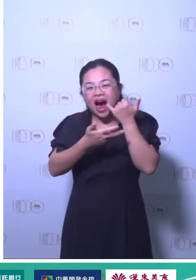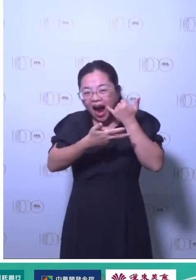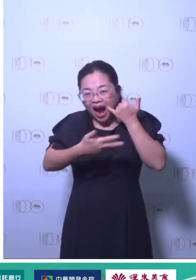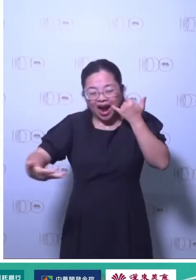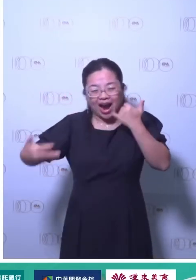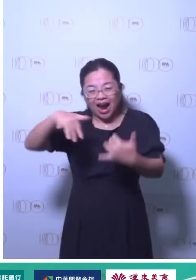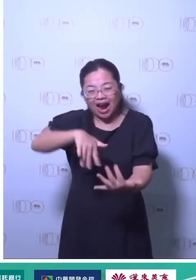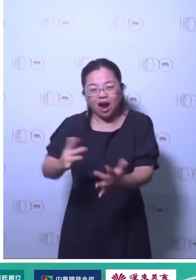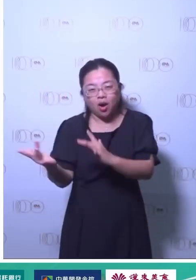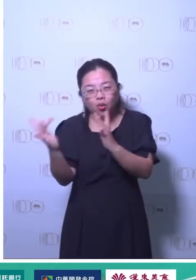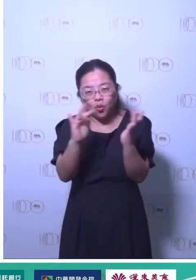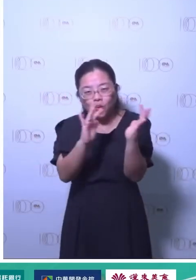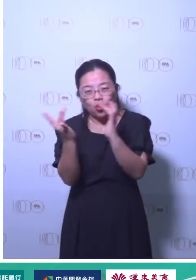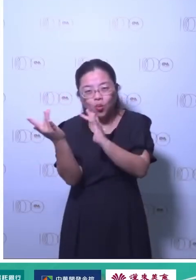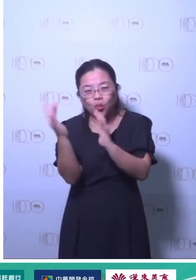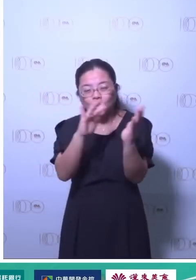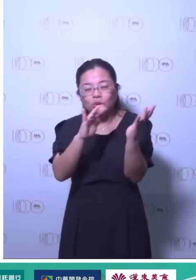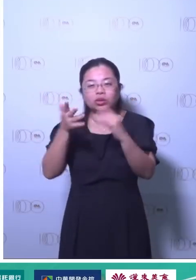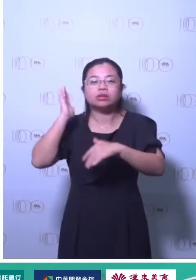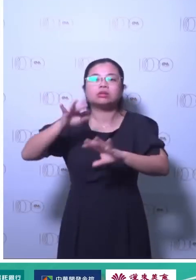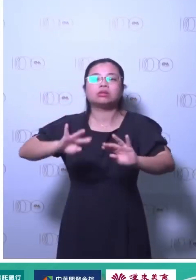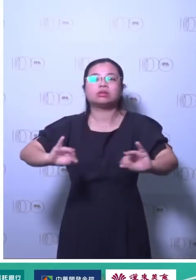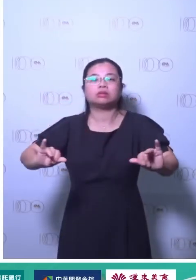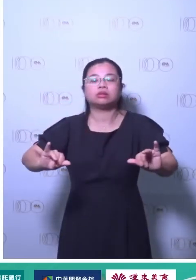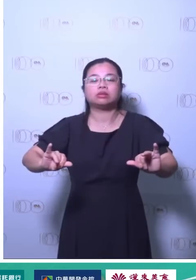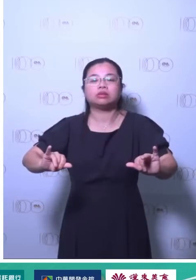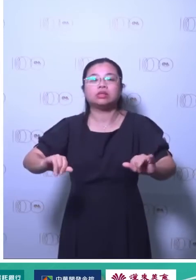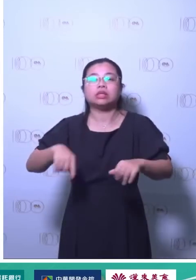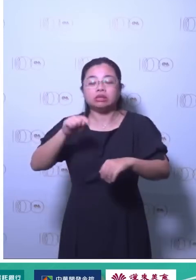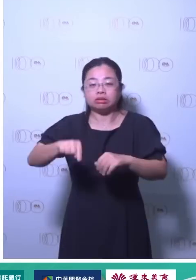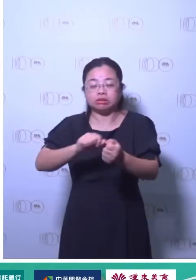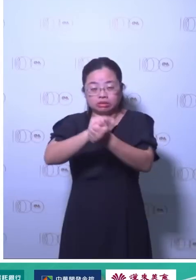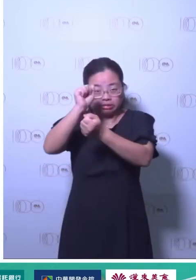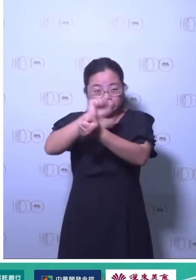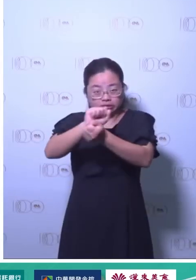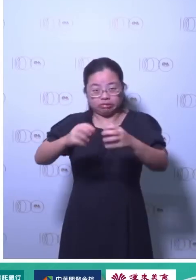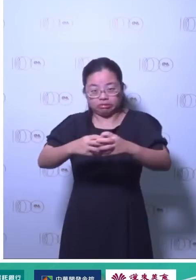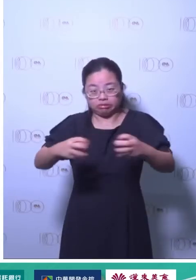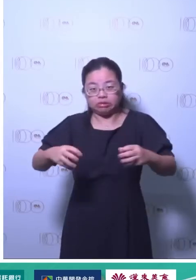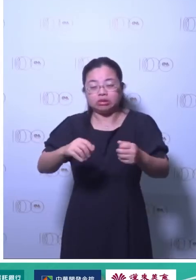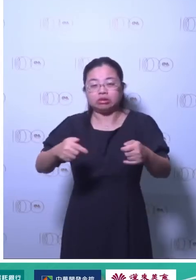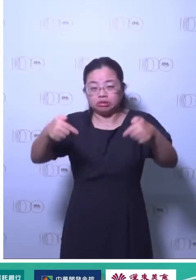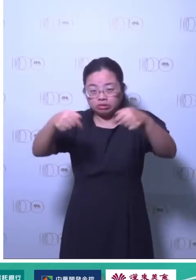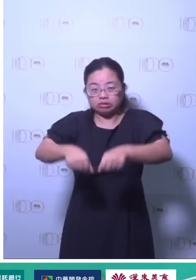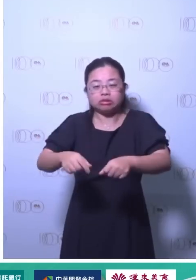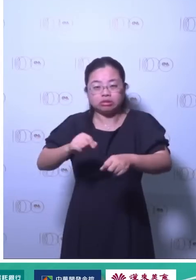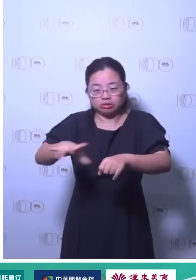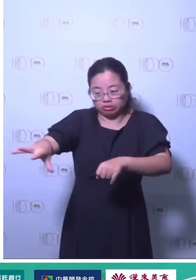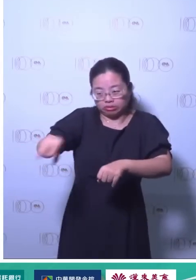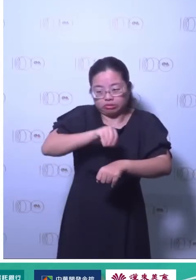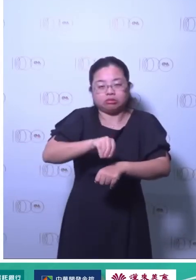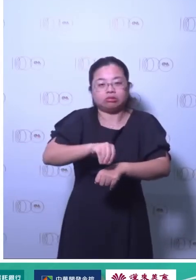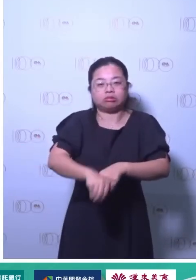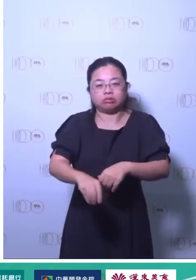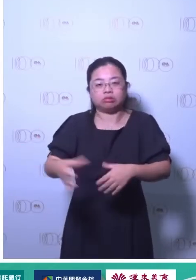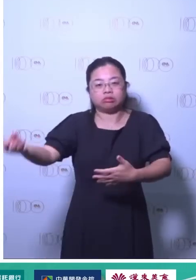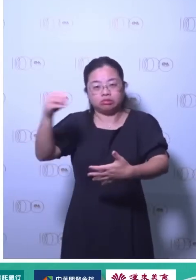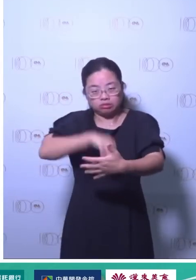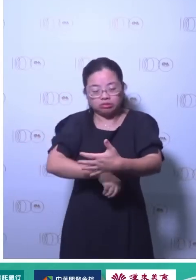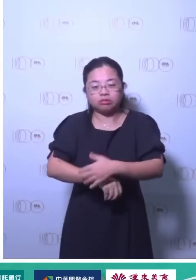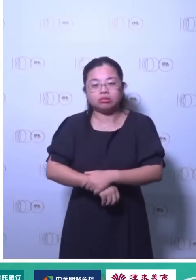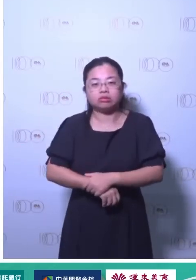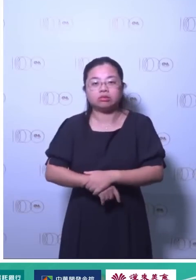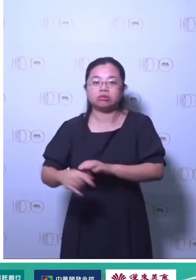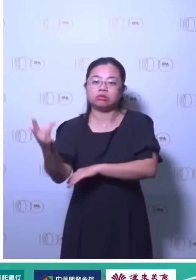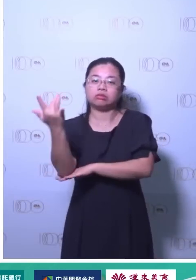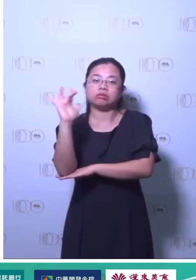那像这两三年很红的就是什么植物灶林土壤碳灰蓝碳就是红树林海